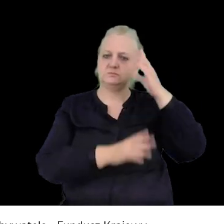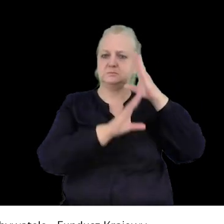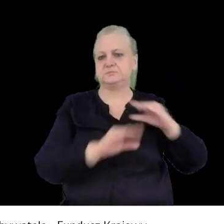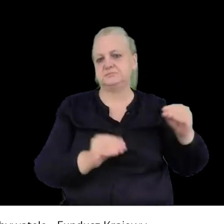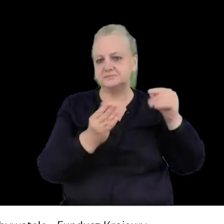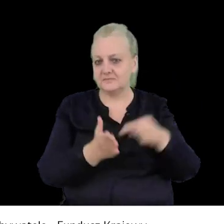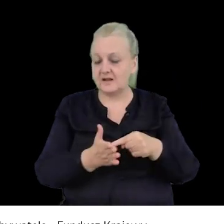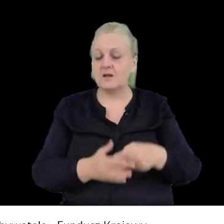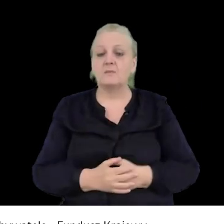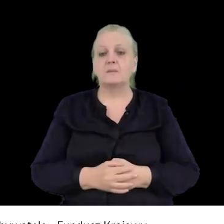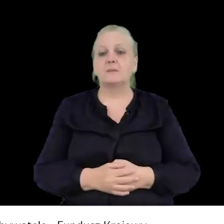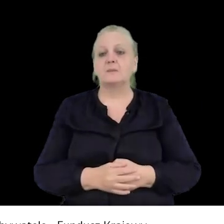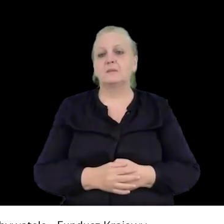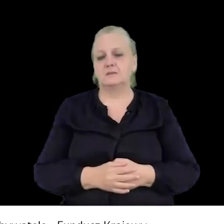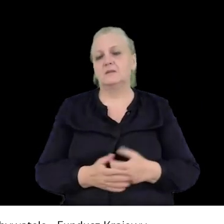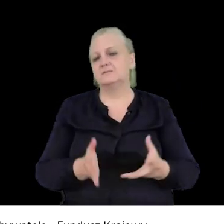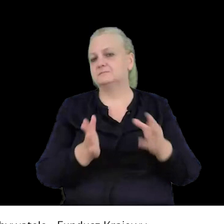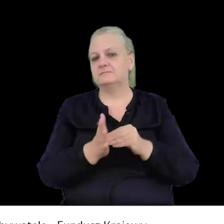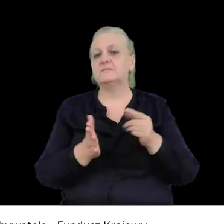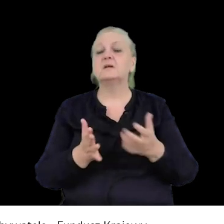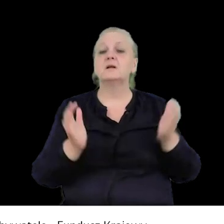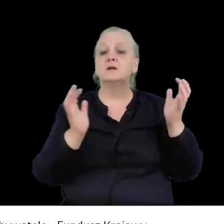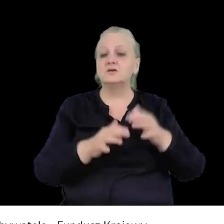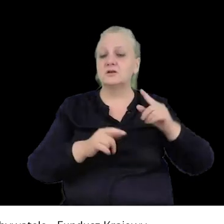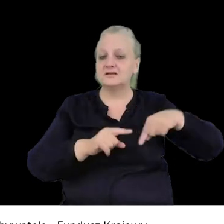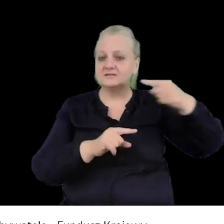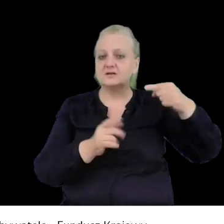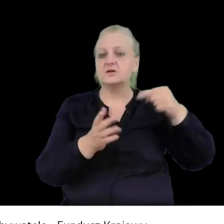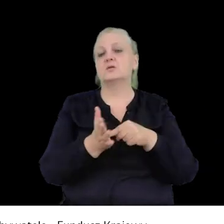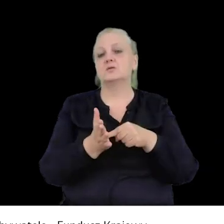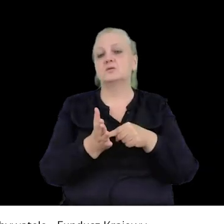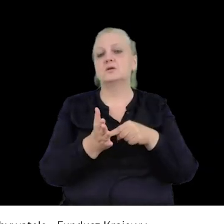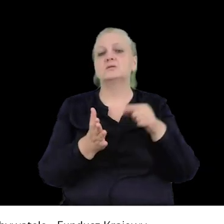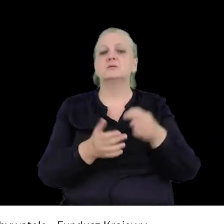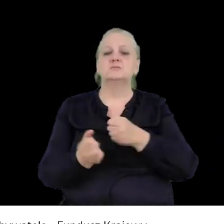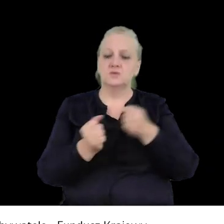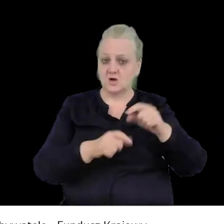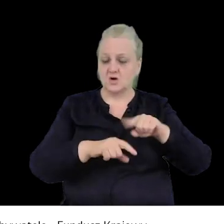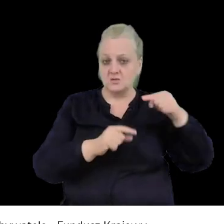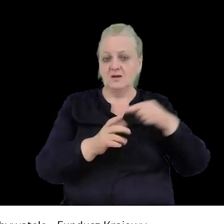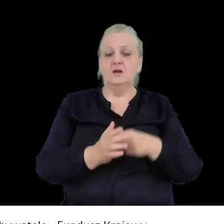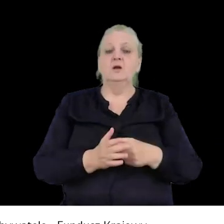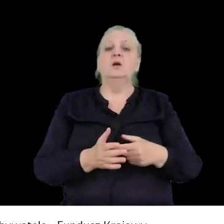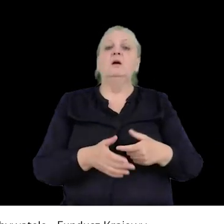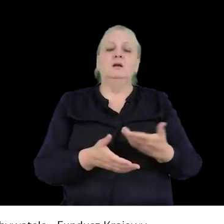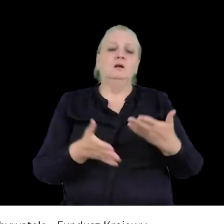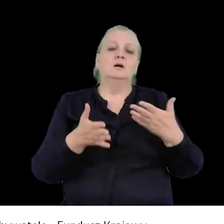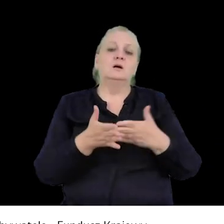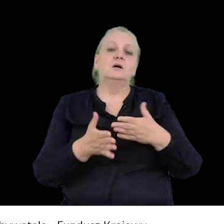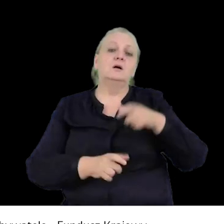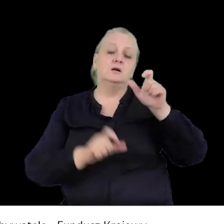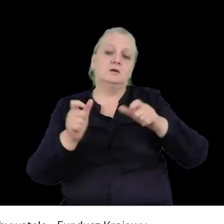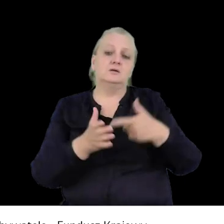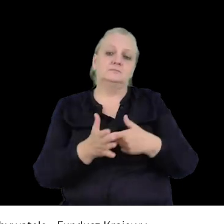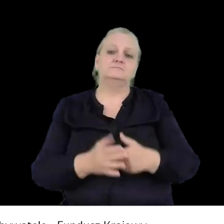Więc tak, ponownie. Zgromadzenie cykliczne to uprzywilejowanie niektórych zgromadzeń i ograniczenie wolności zgromadzeń osób poza